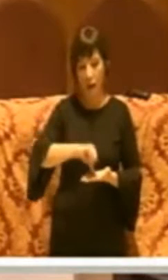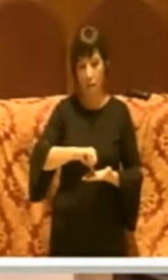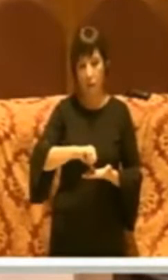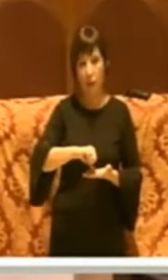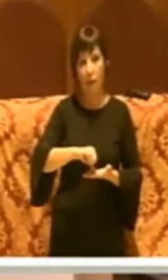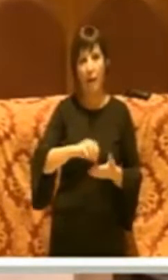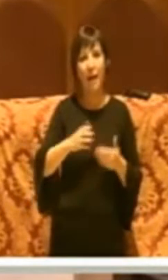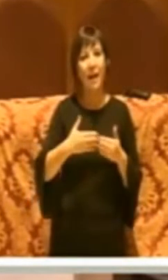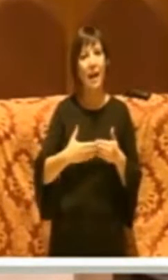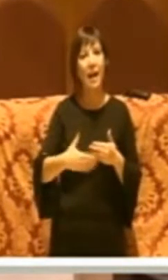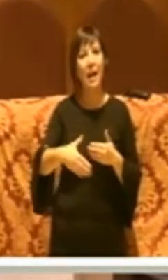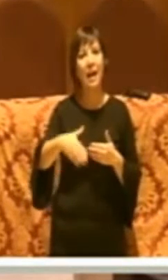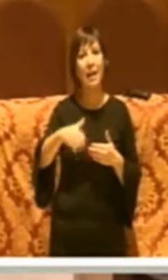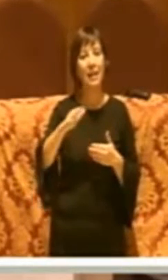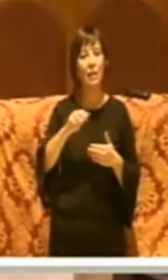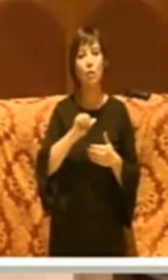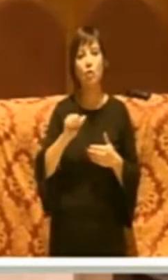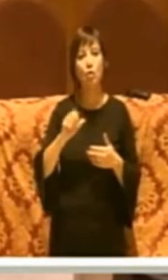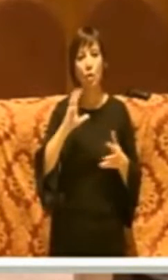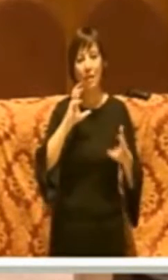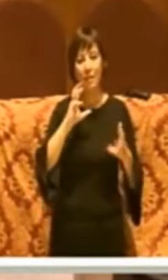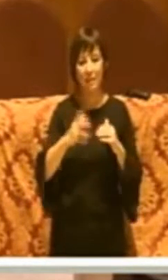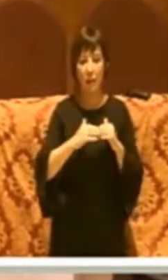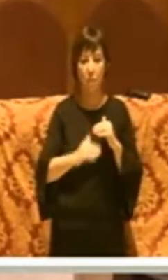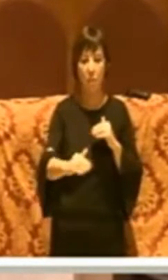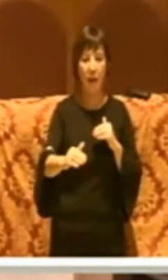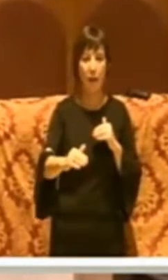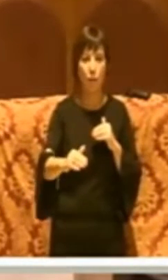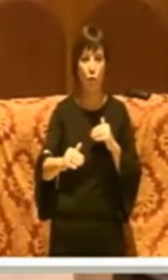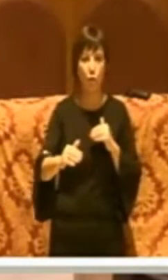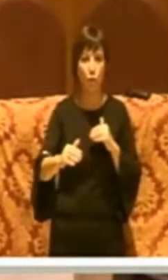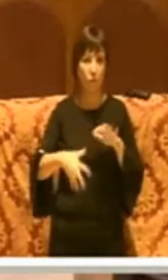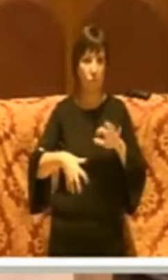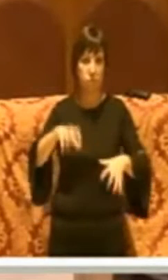Eterno ha solo il disastrato manto stradale.